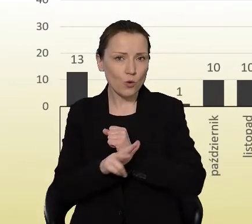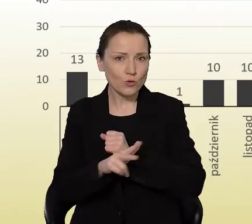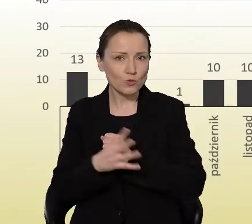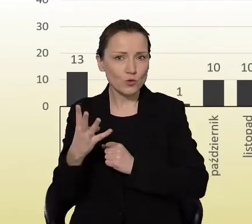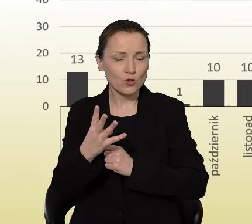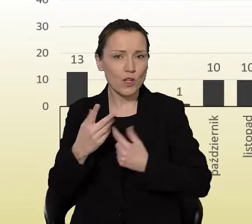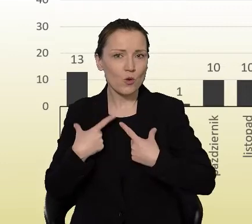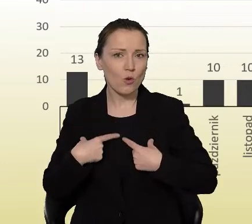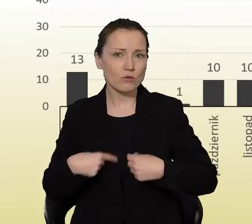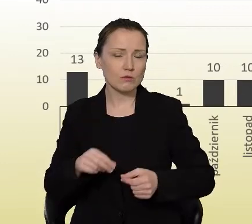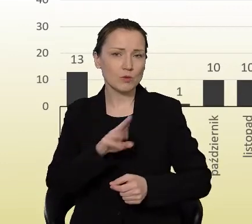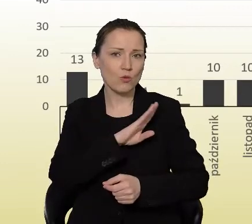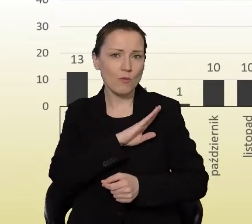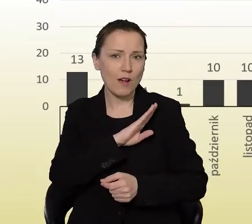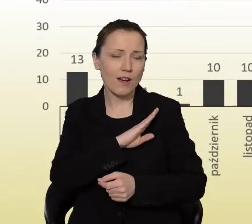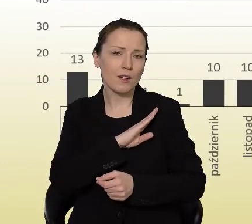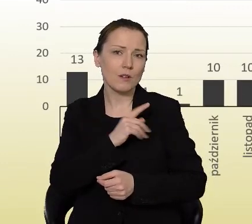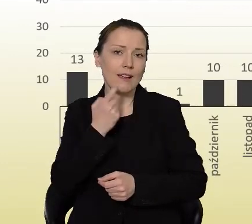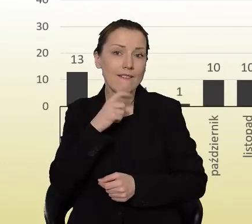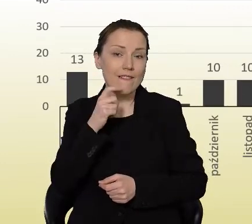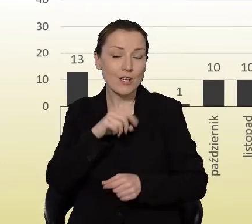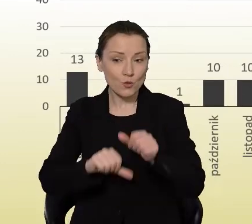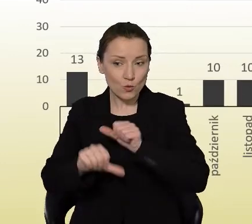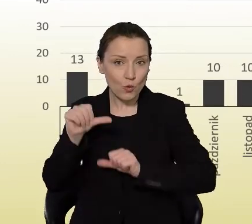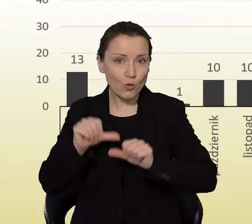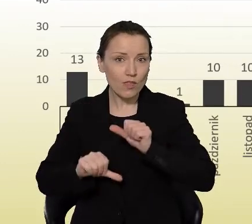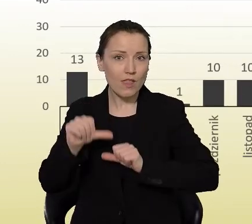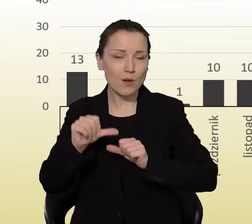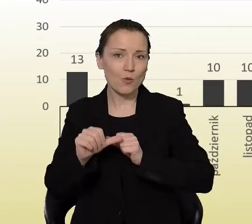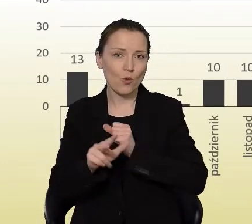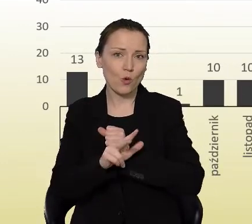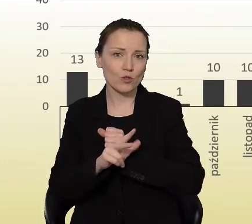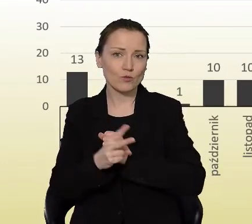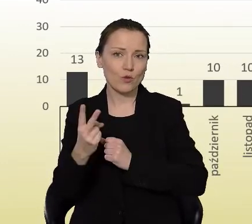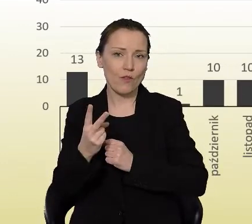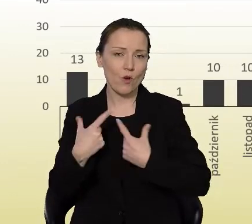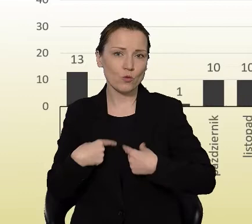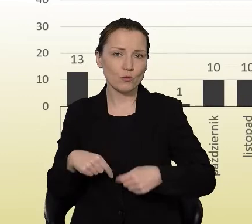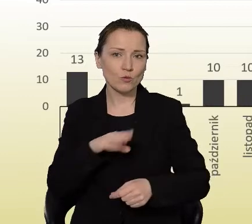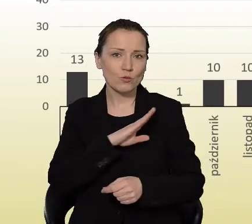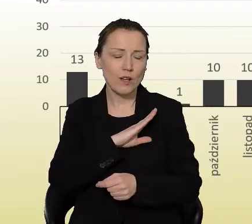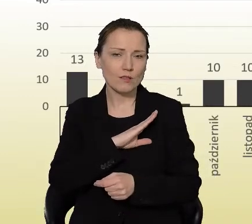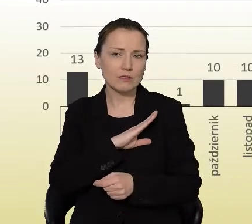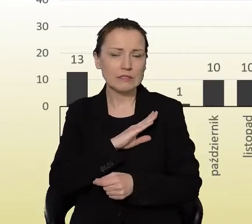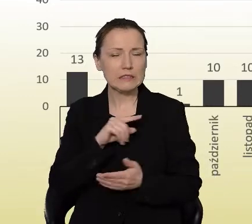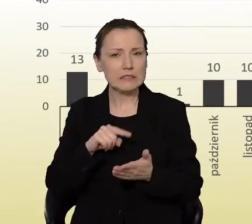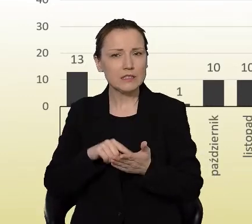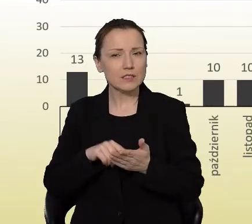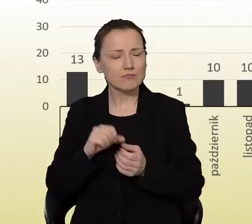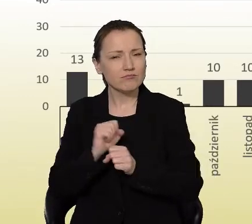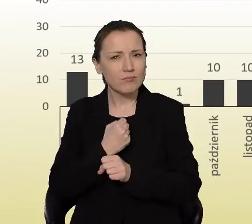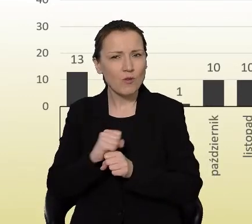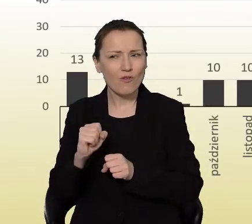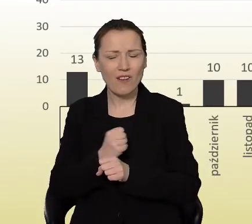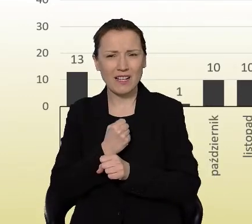zgony w kwietniu ubiegłego roku były to 82 zgony. To są naprawdę poważne